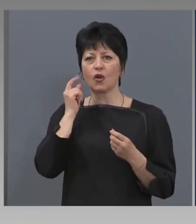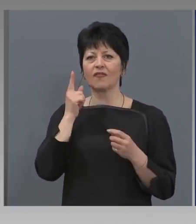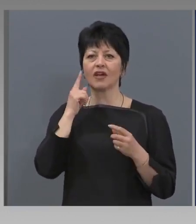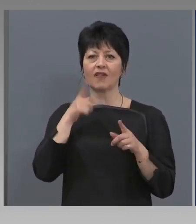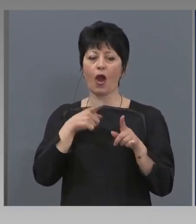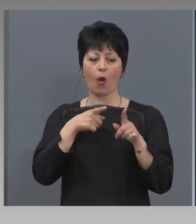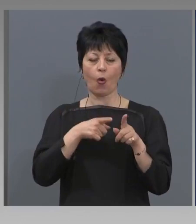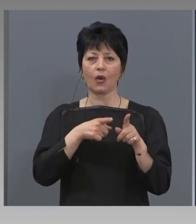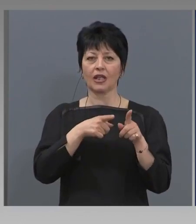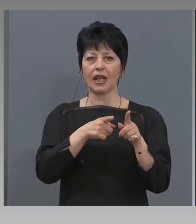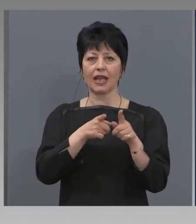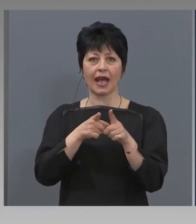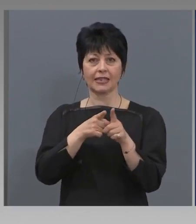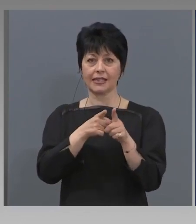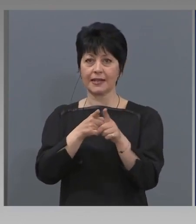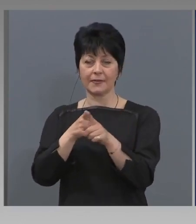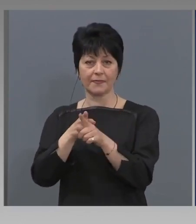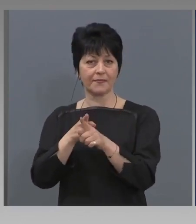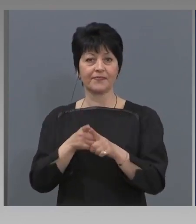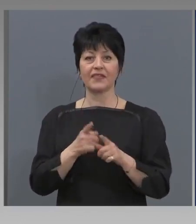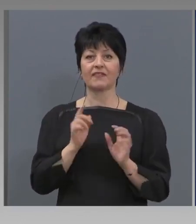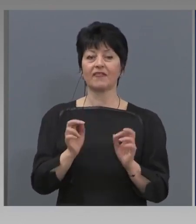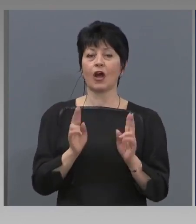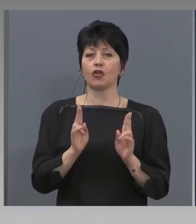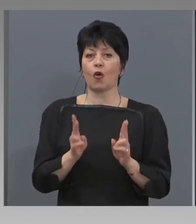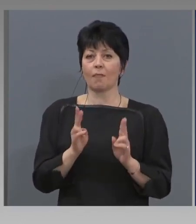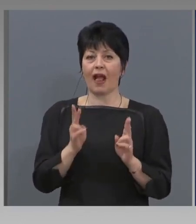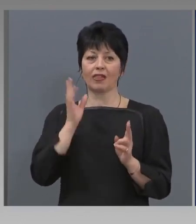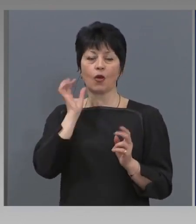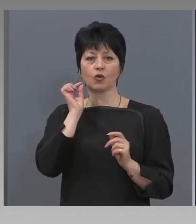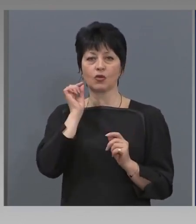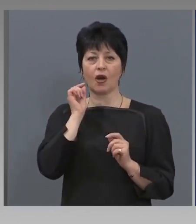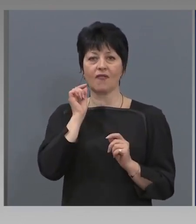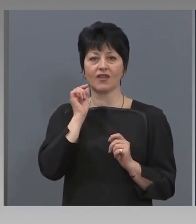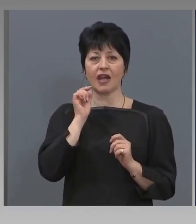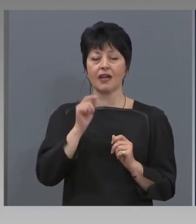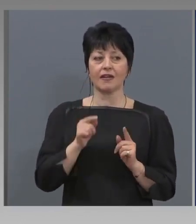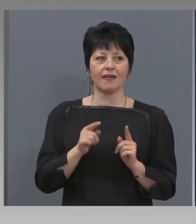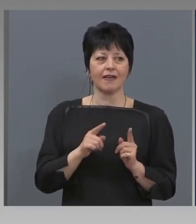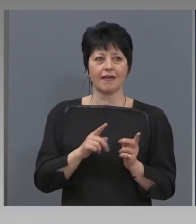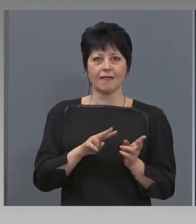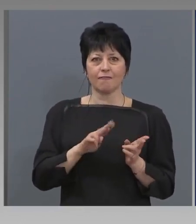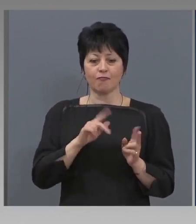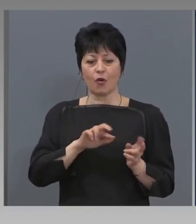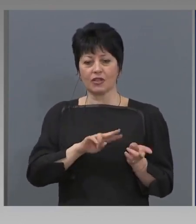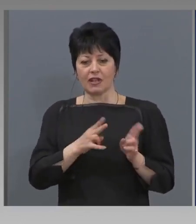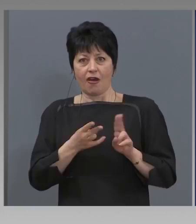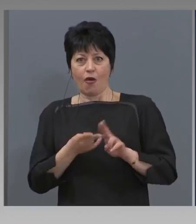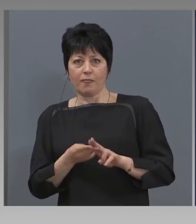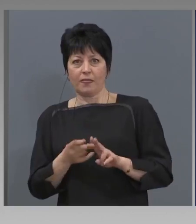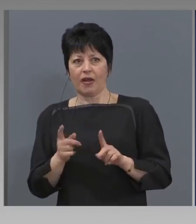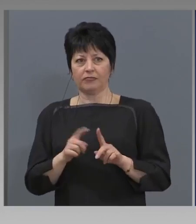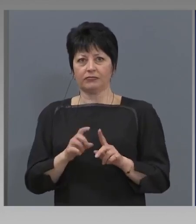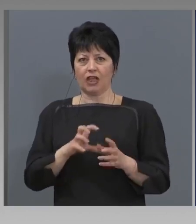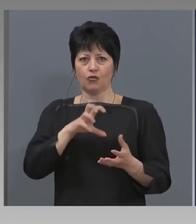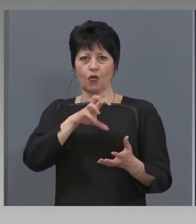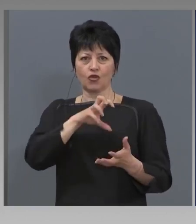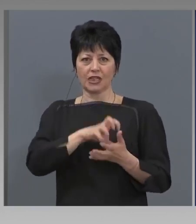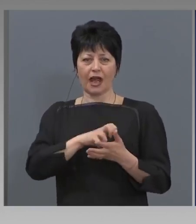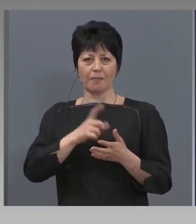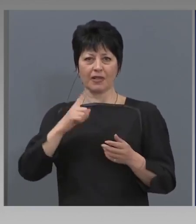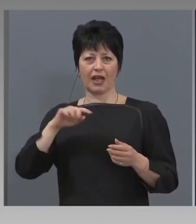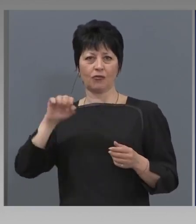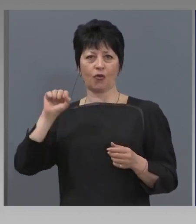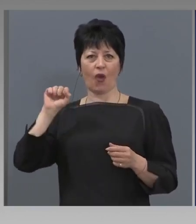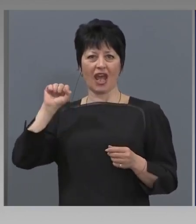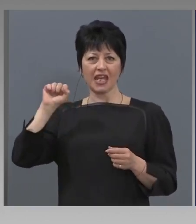нормални условия. Изведнъж тя трябваше да мине и да работи като НАТО, като щаб. И може би тук трябваше